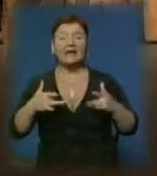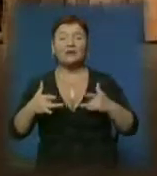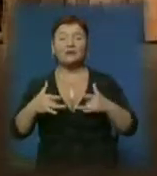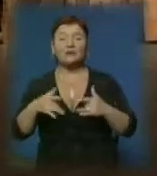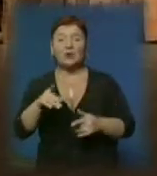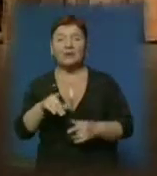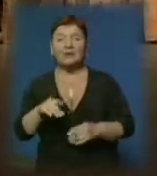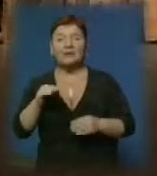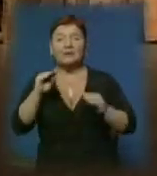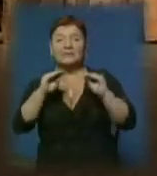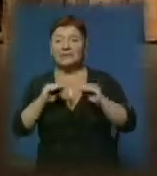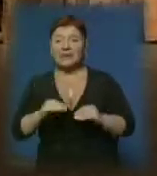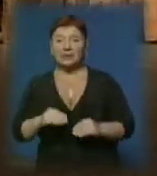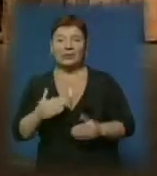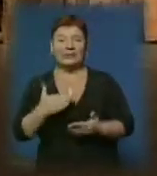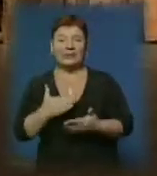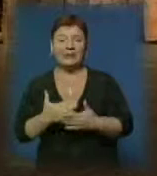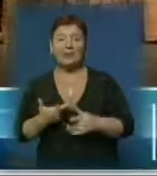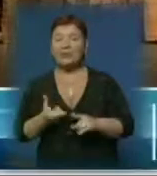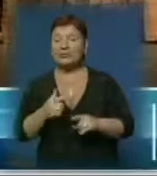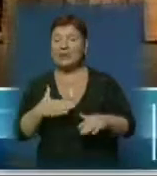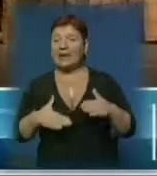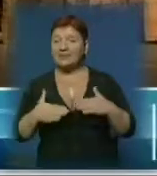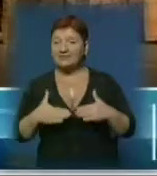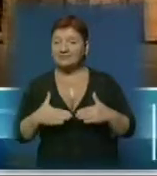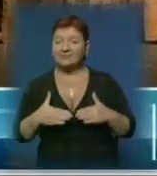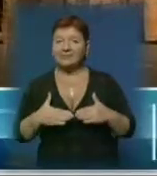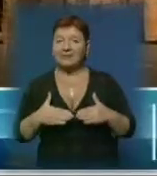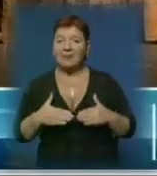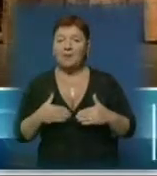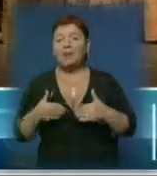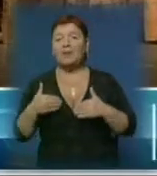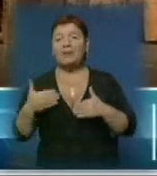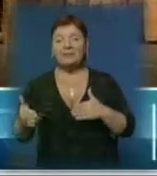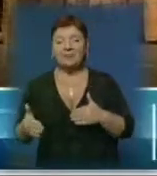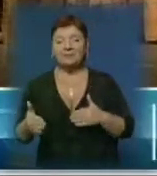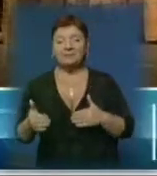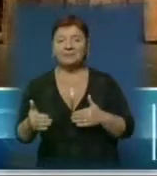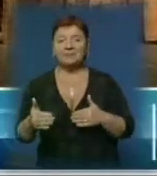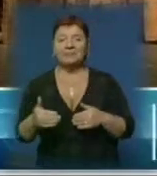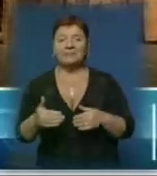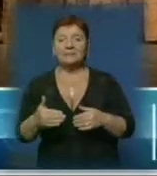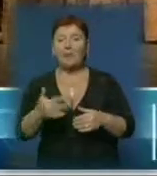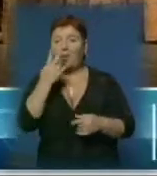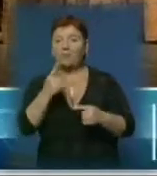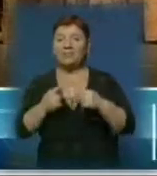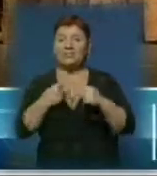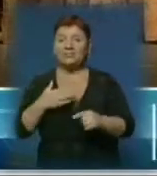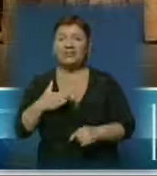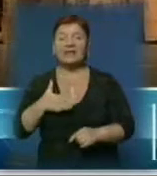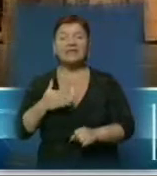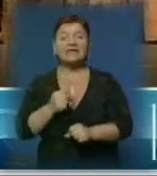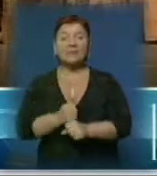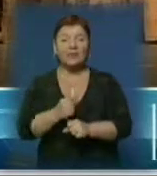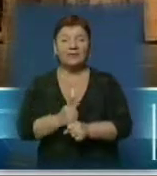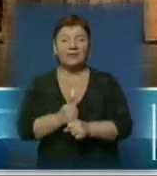Занята вся актерська трупа, і мені це дуже радує, тому що, помімо звичайної для нас роботи, роботи з